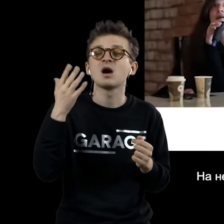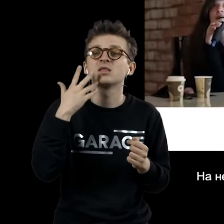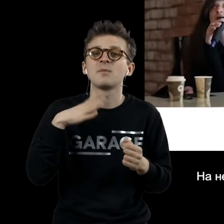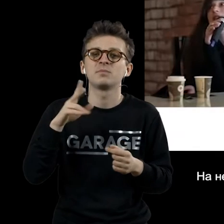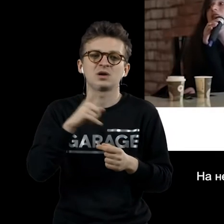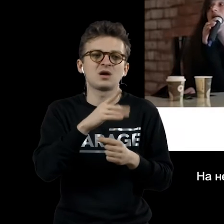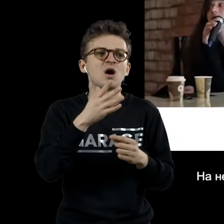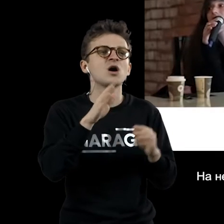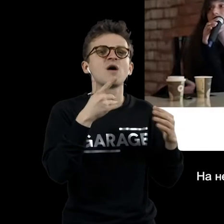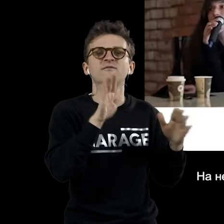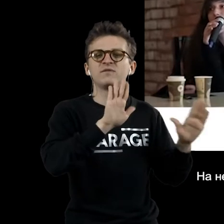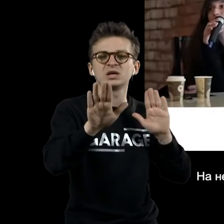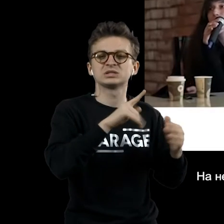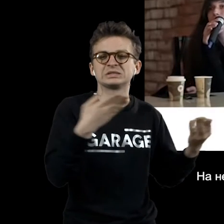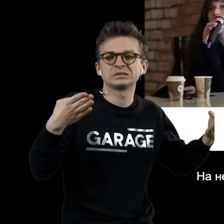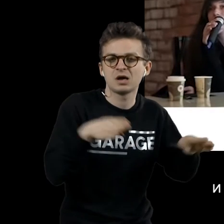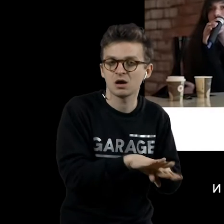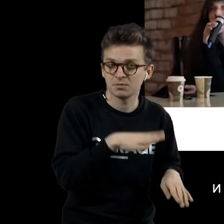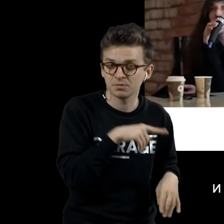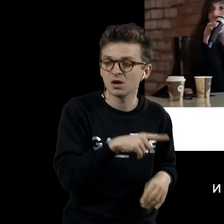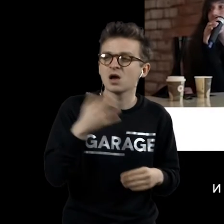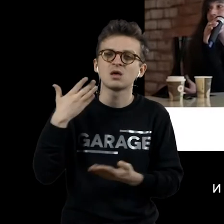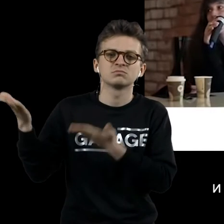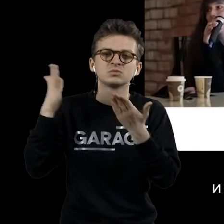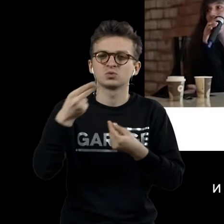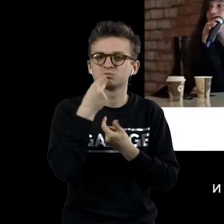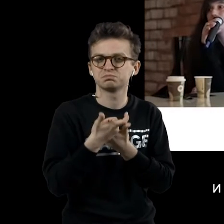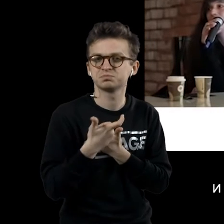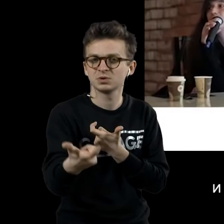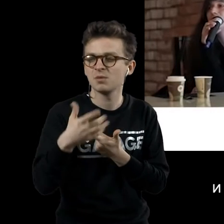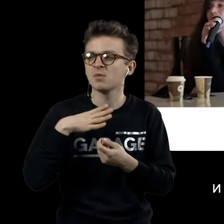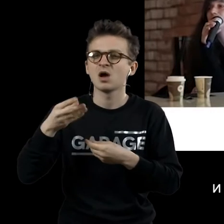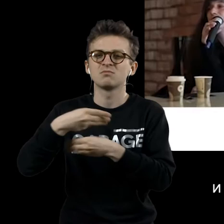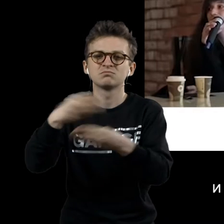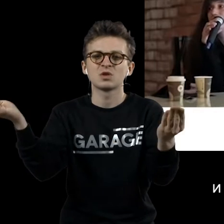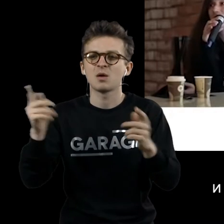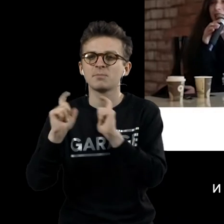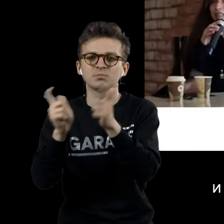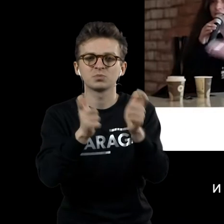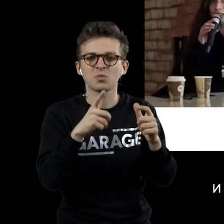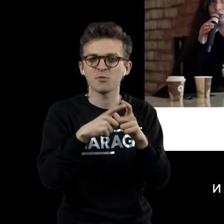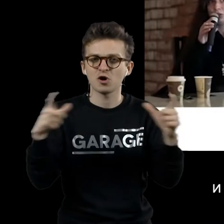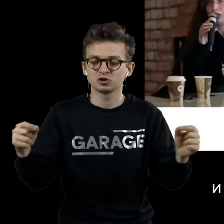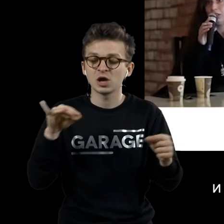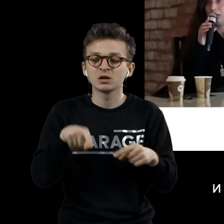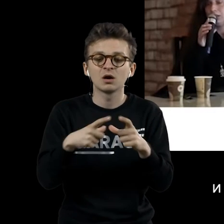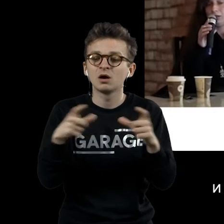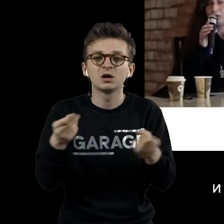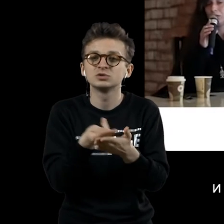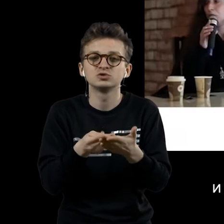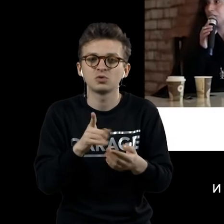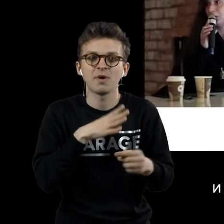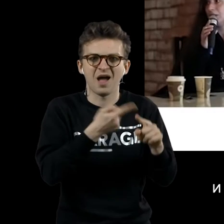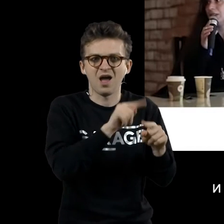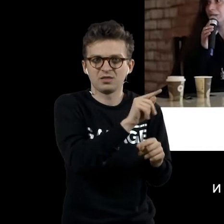на банкет в честь закрытия этого самого армори-шоу была изображена именно карикатура на эту работу. То есть это... И когда Дзюшан, когда